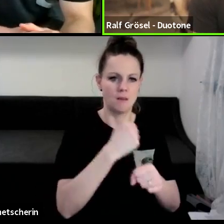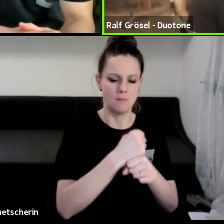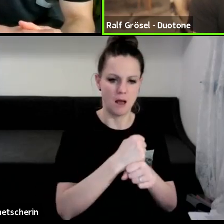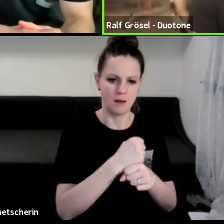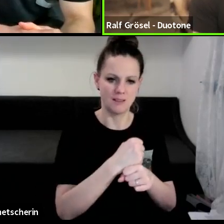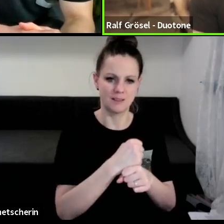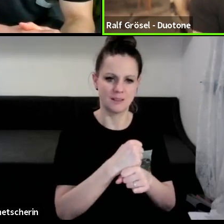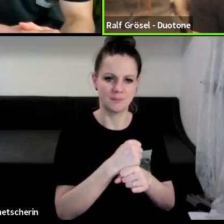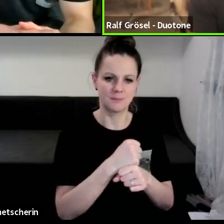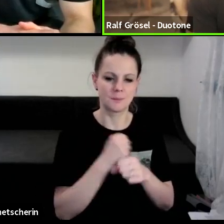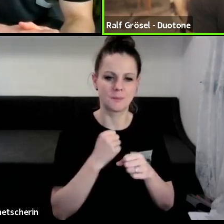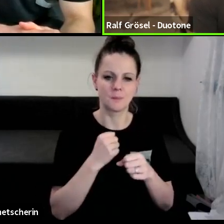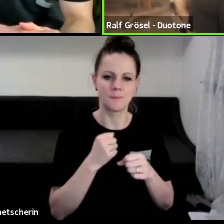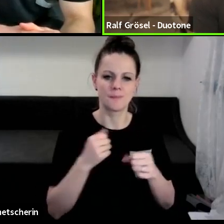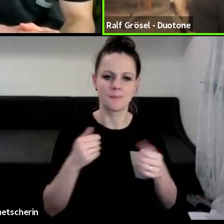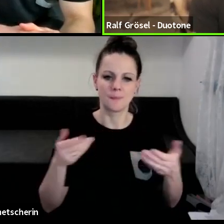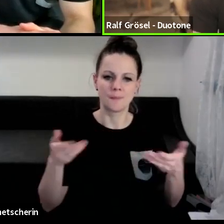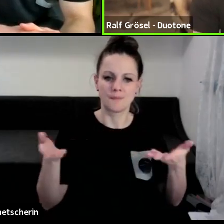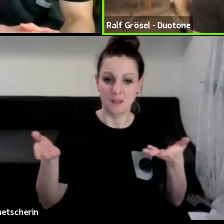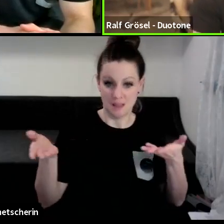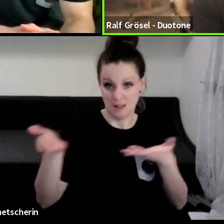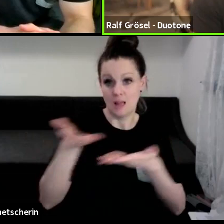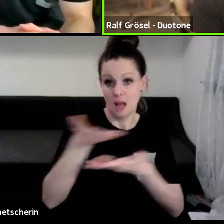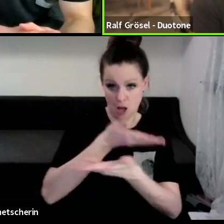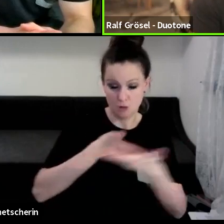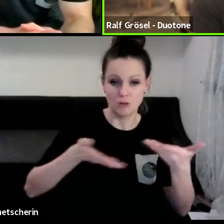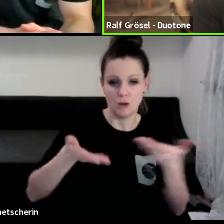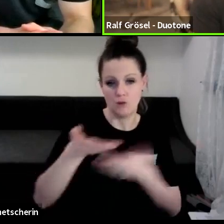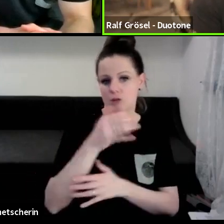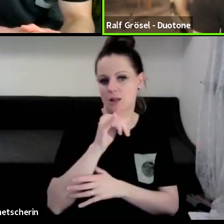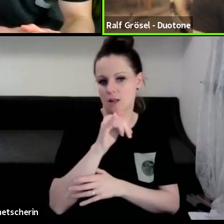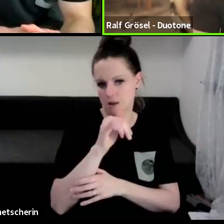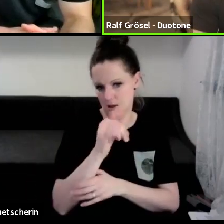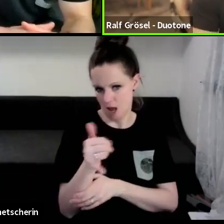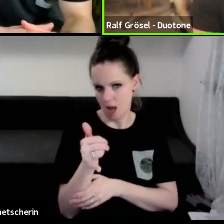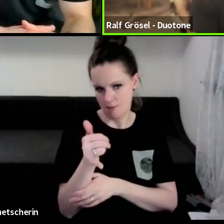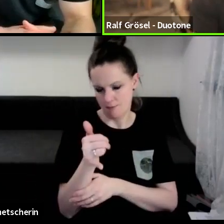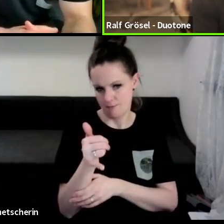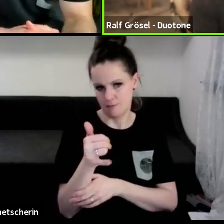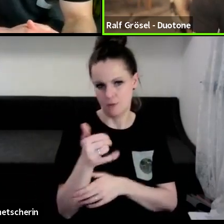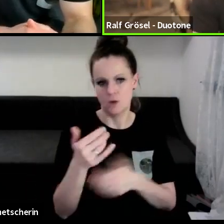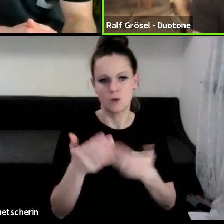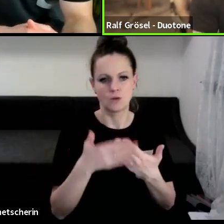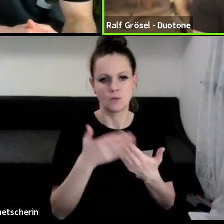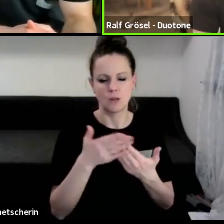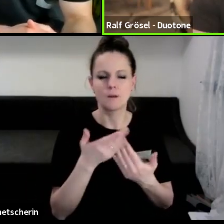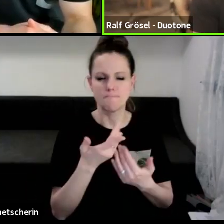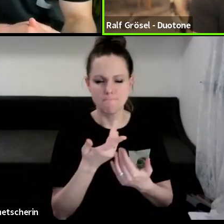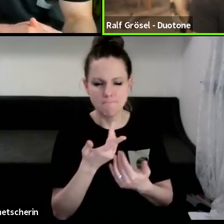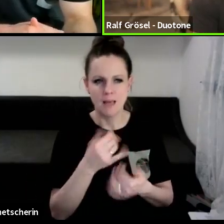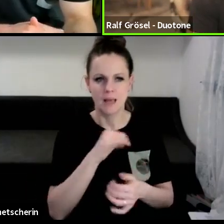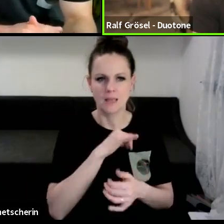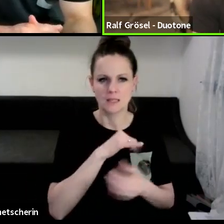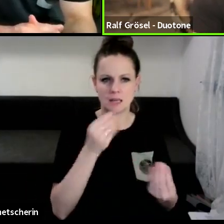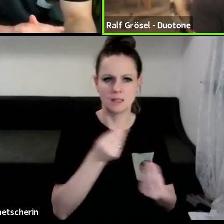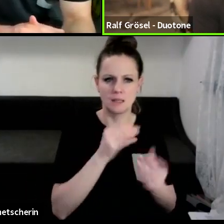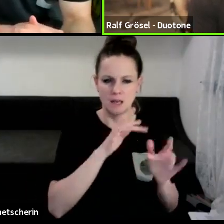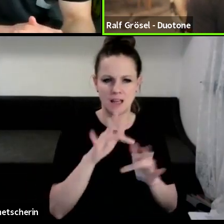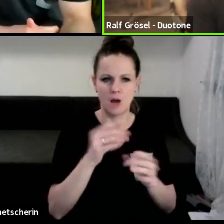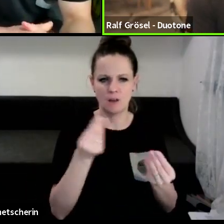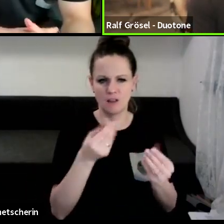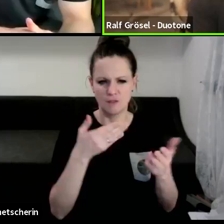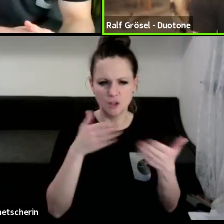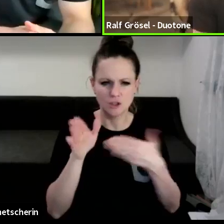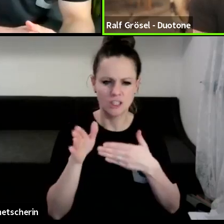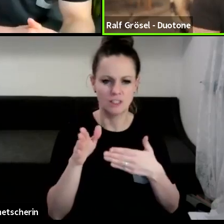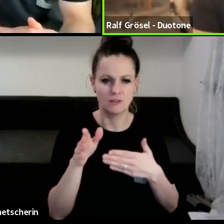Man tauscht sich, untereinander tauschen wir uns aus, ja, also wir haben auf jeden Fall, wenn man sagt, okay, wir haben hier interessante Features oder irgendwas funktioniert nicht, dann schicken wir uns die